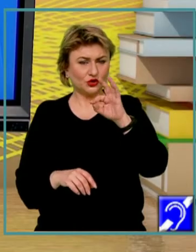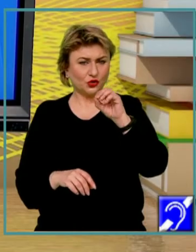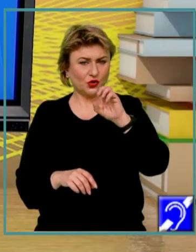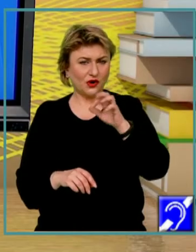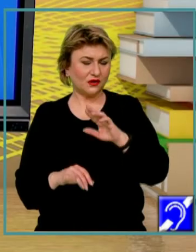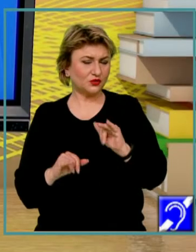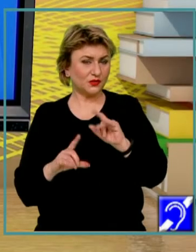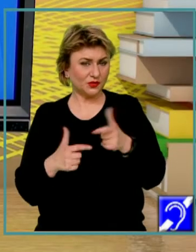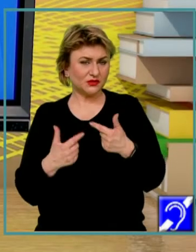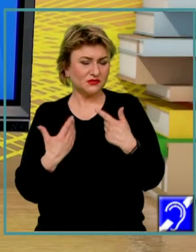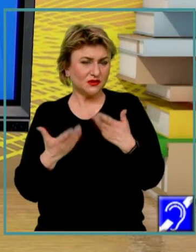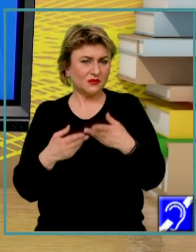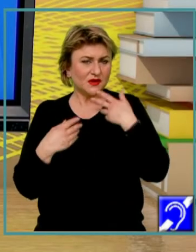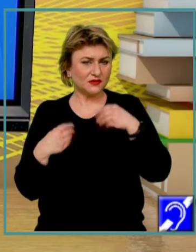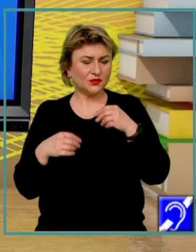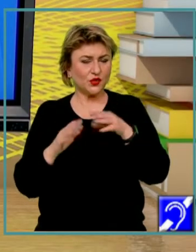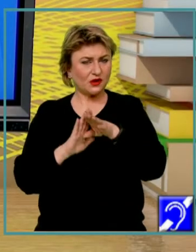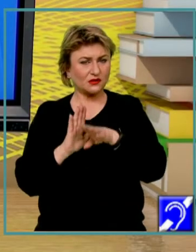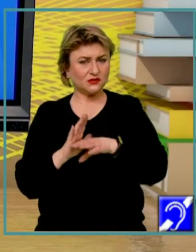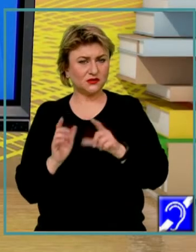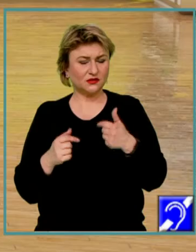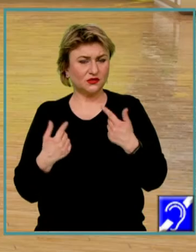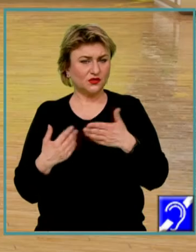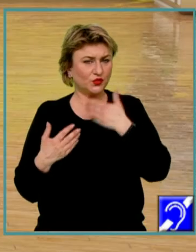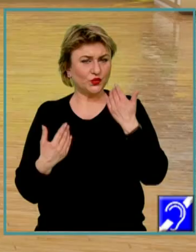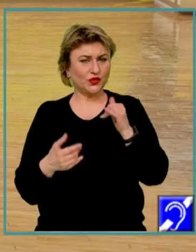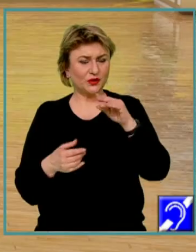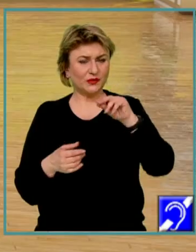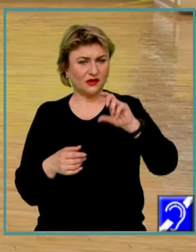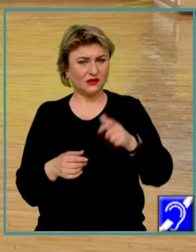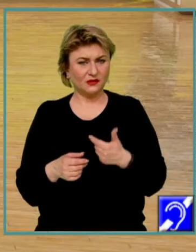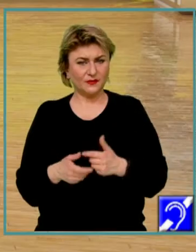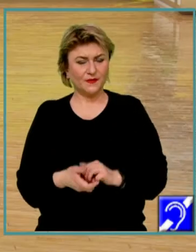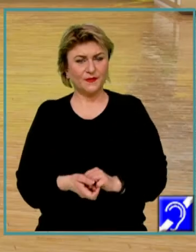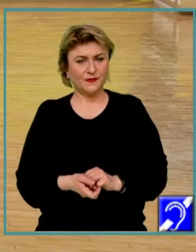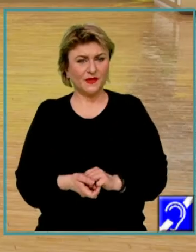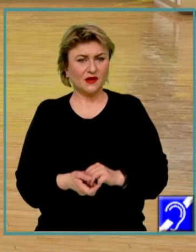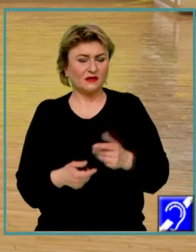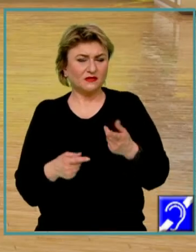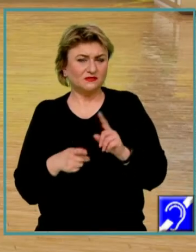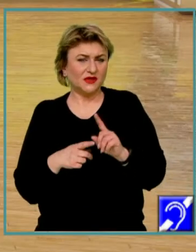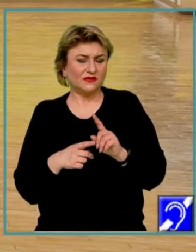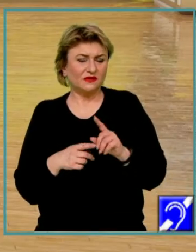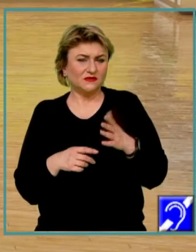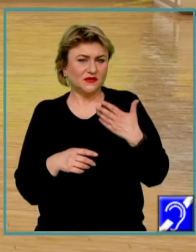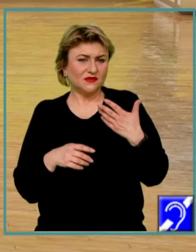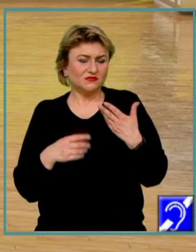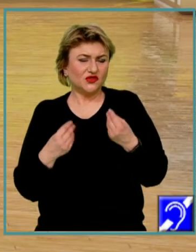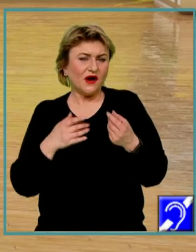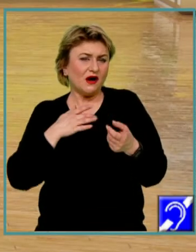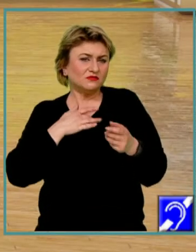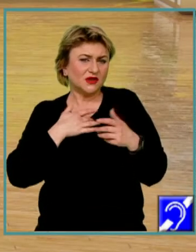putem să scoatem în evidență și alte caracteristici că nu implică atașament, afectivitate.